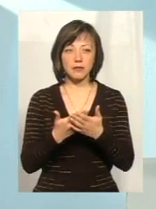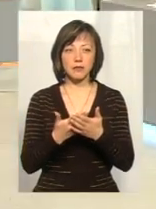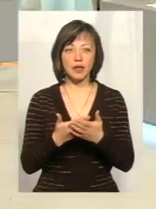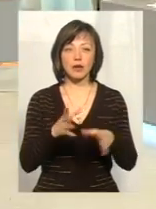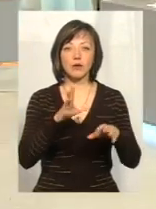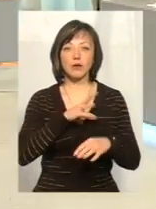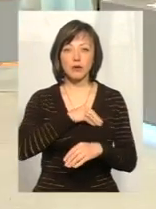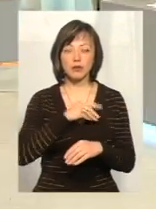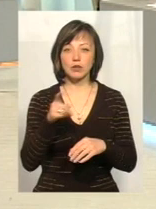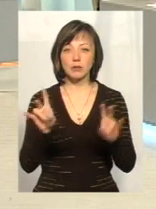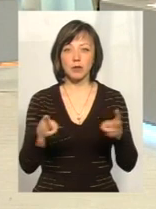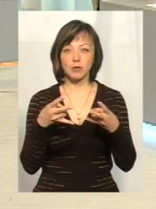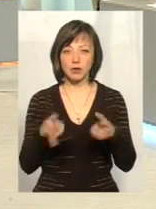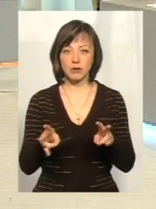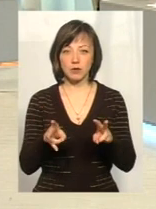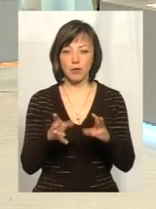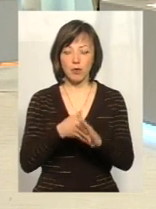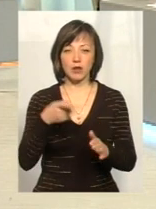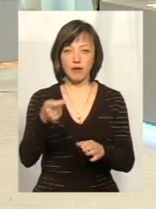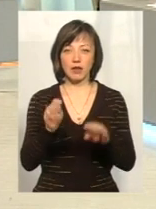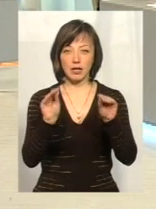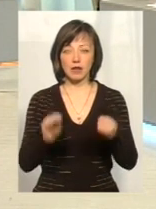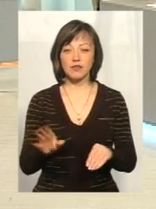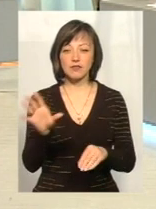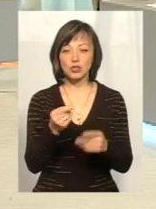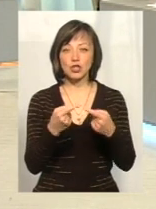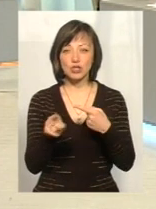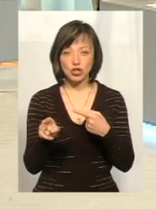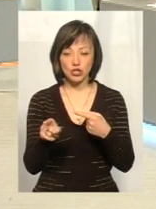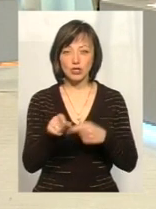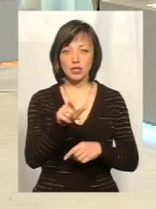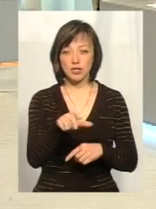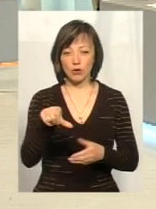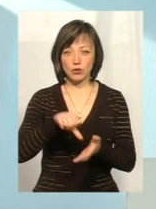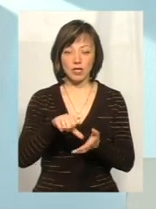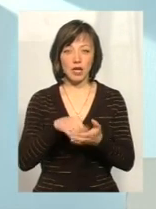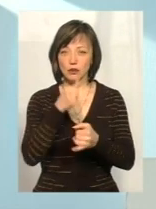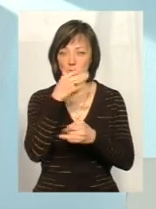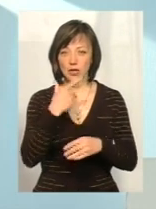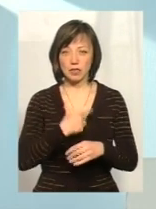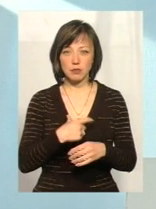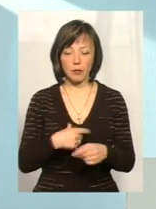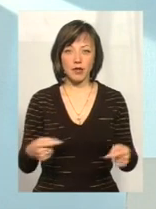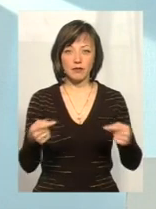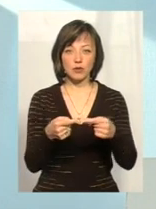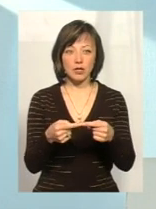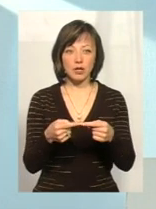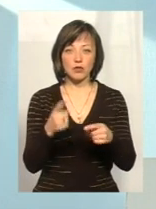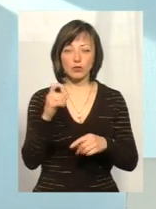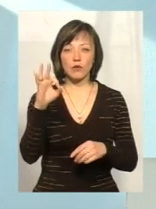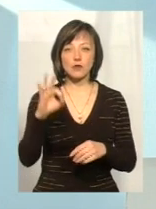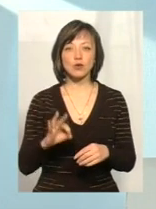здихнули з полегшенням, що їм не потрібно подавати декларації. Всі інші, я не змогла себе ідентифікувати на